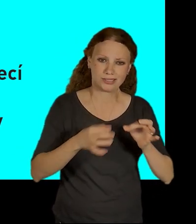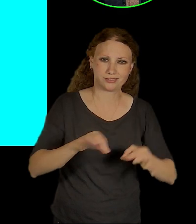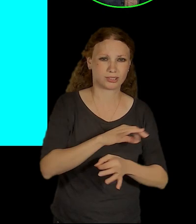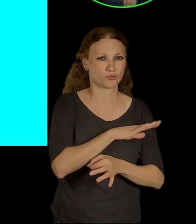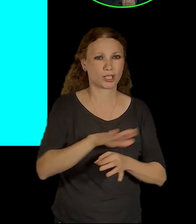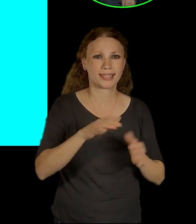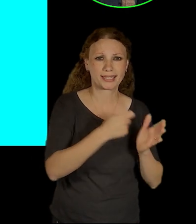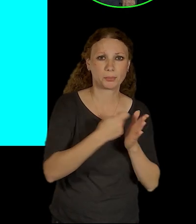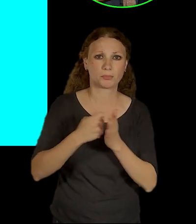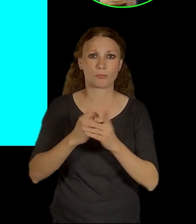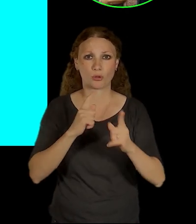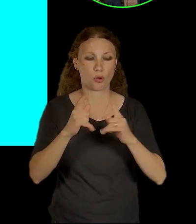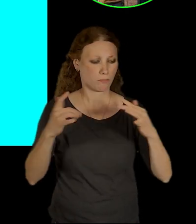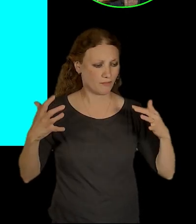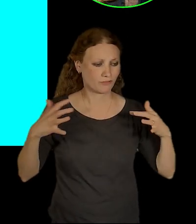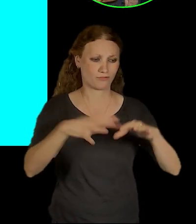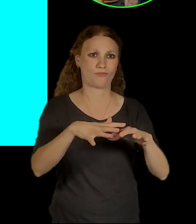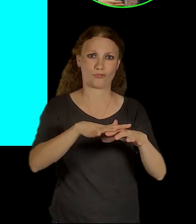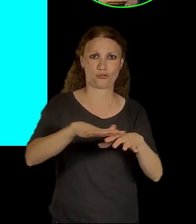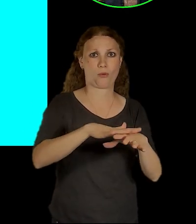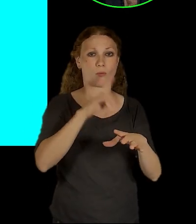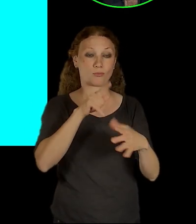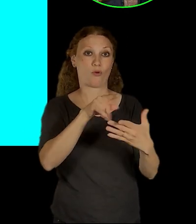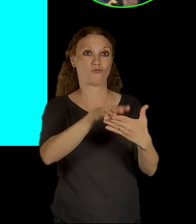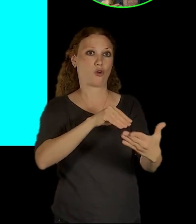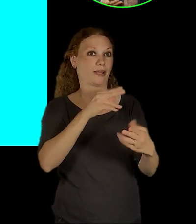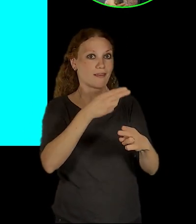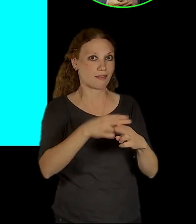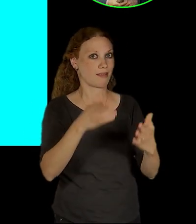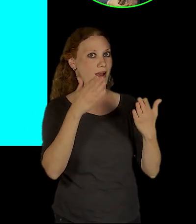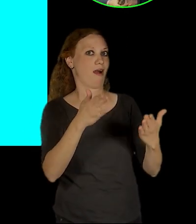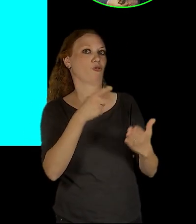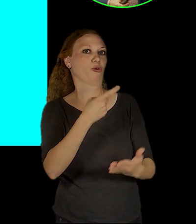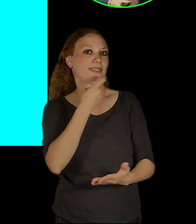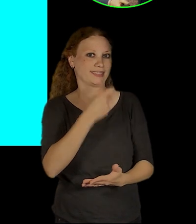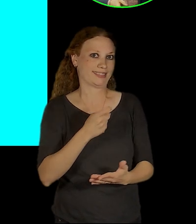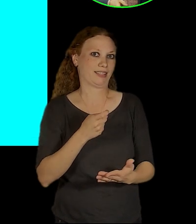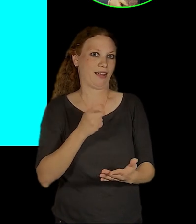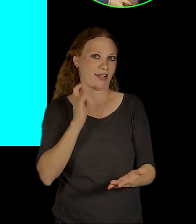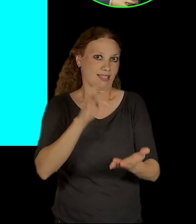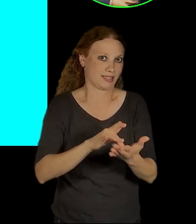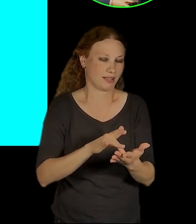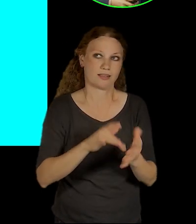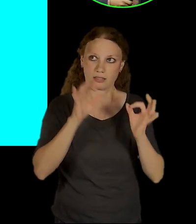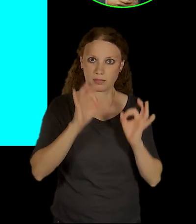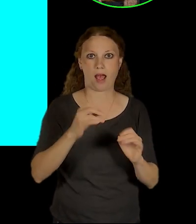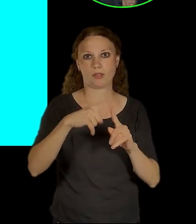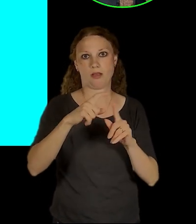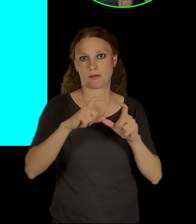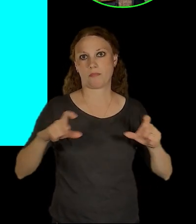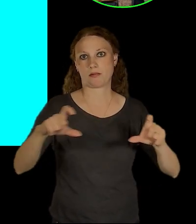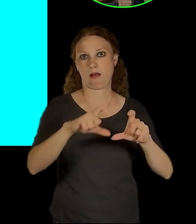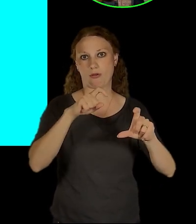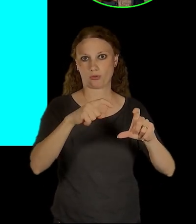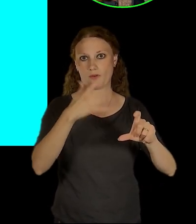takový jako vzor toho, jak bychom si to představovali, jak by to mělo skutečně vypadat. Součástí toho je